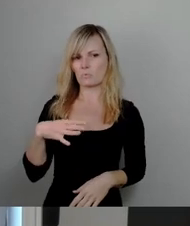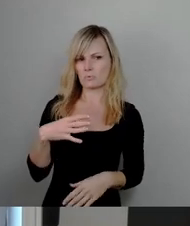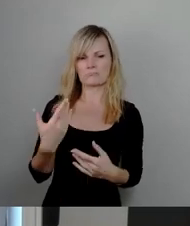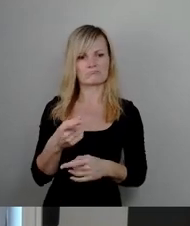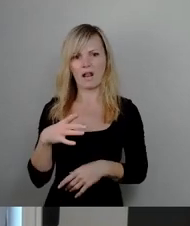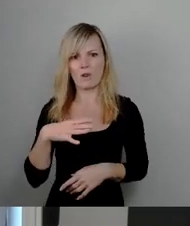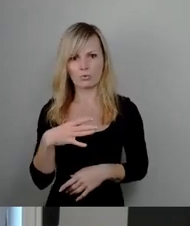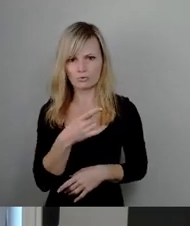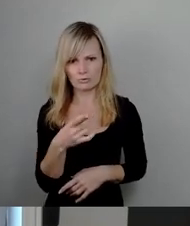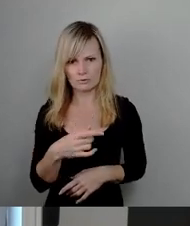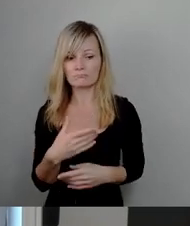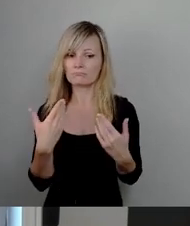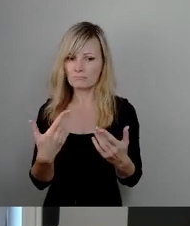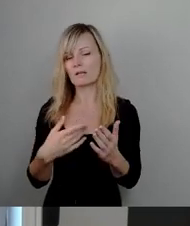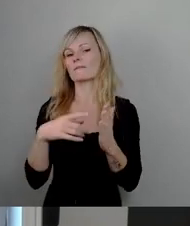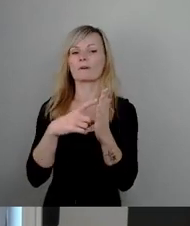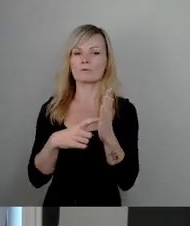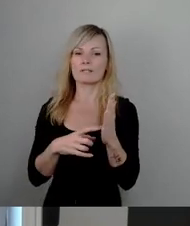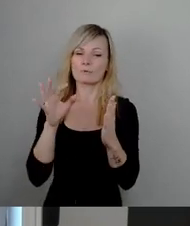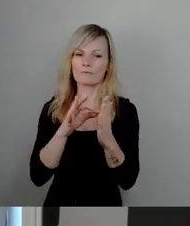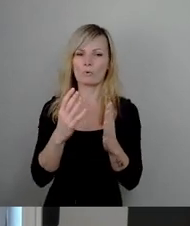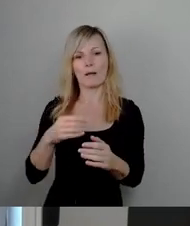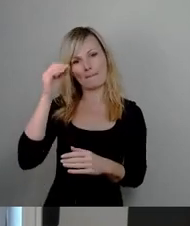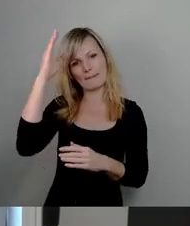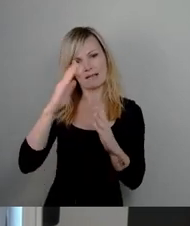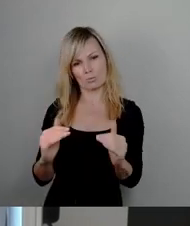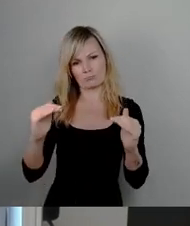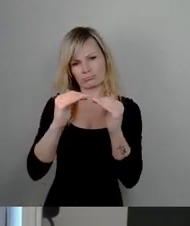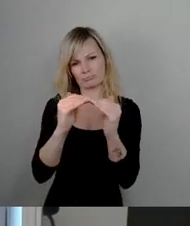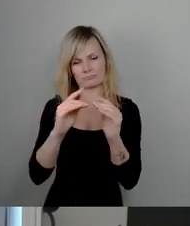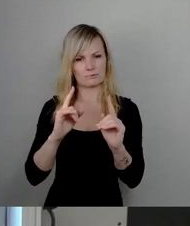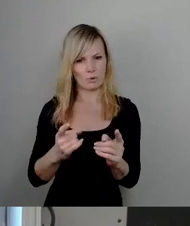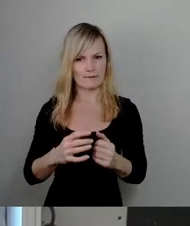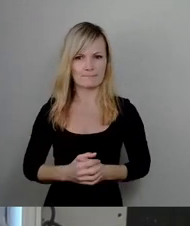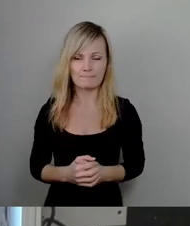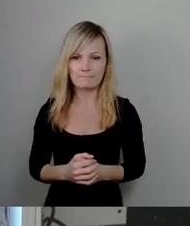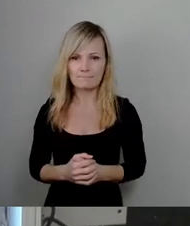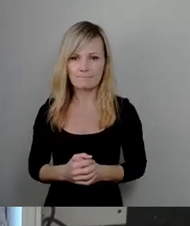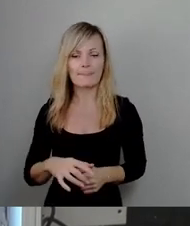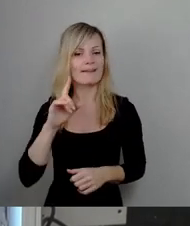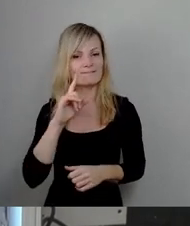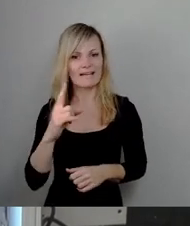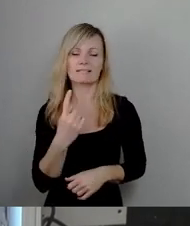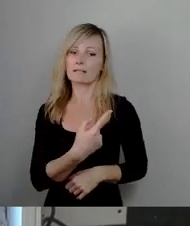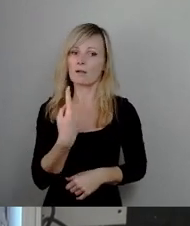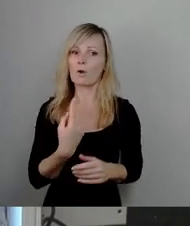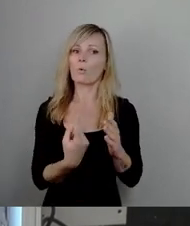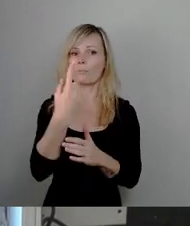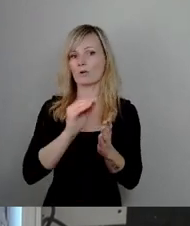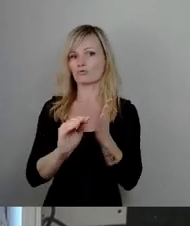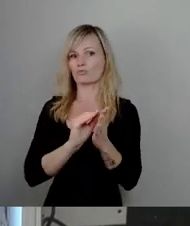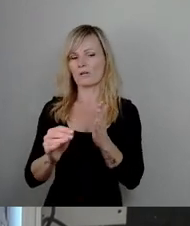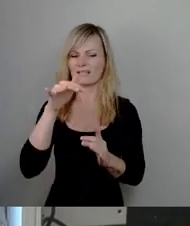Voraussetzung für eine gerechte Bildung. Wir alle wissen, dass sich besonders an unseren Oberschulen ganz viele Jugendliche sammeln,